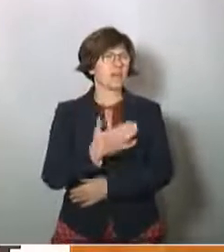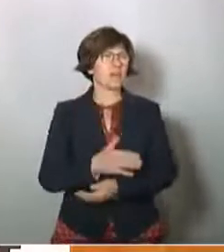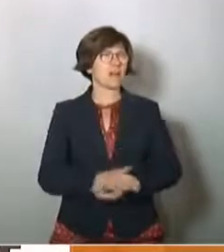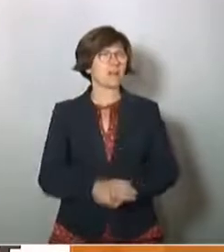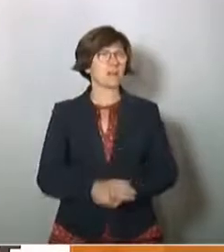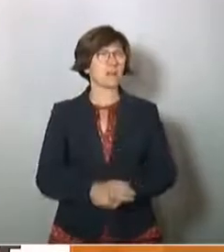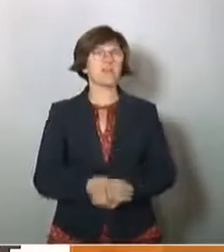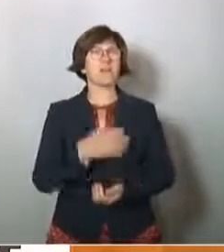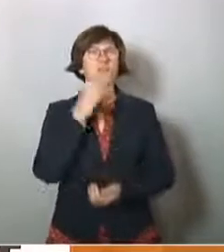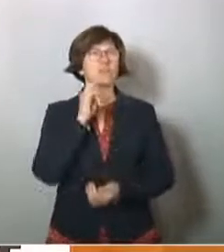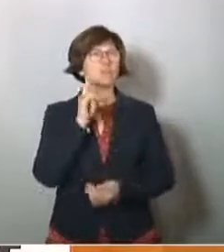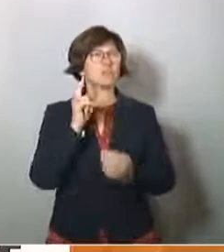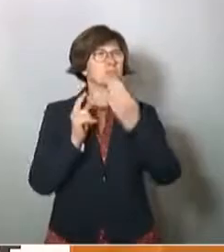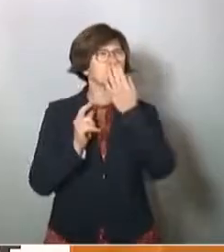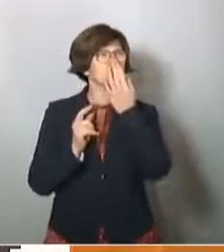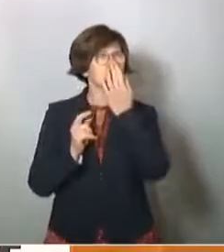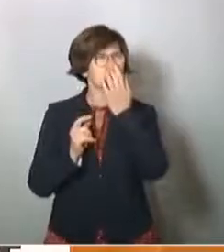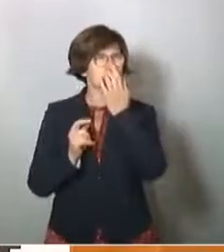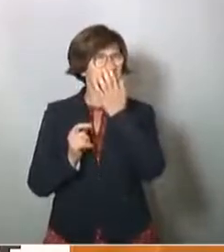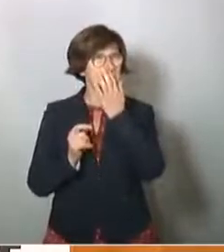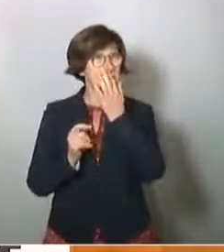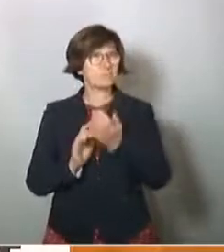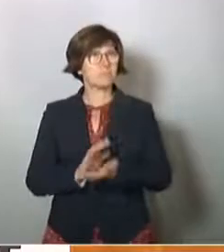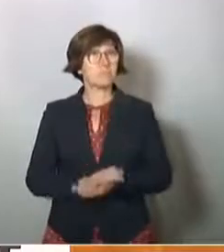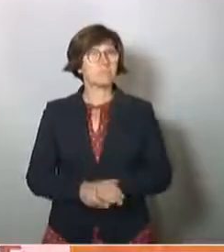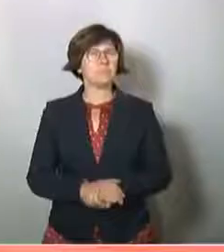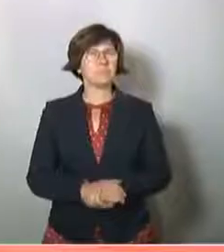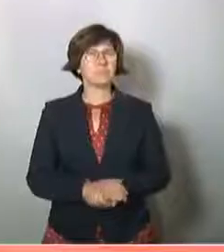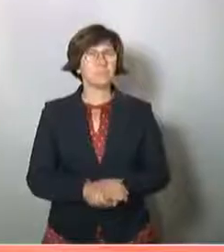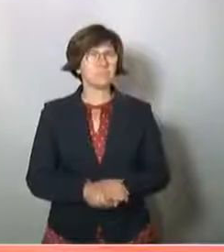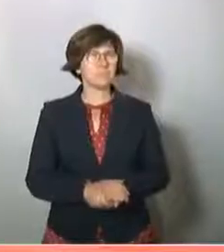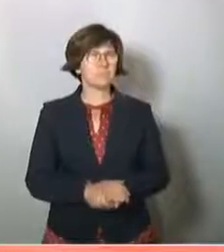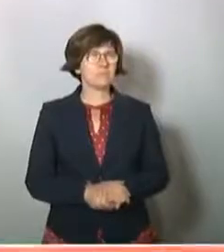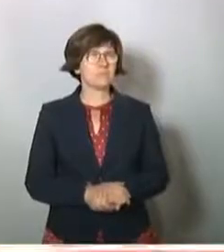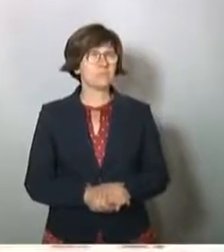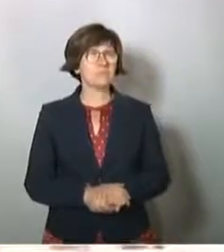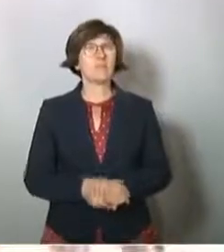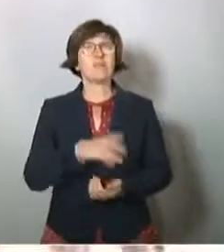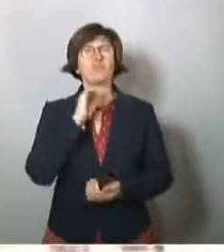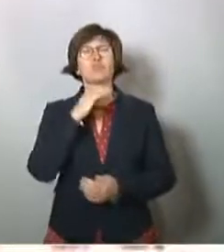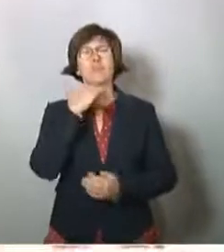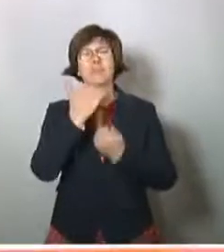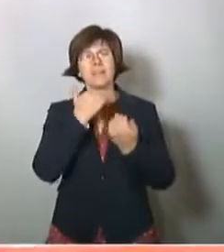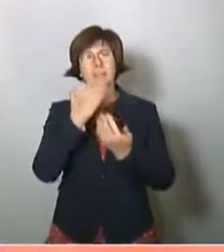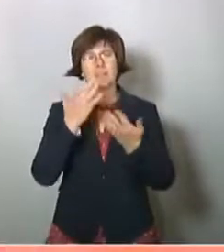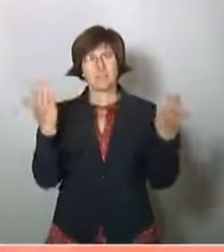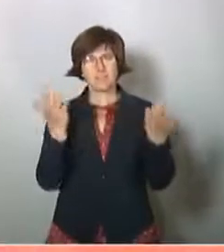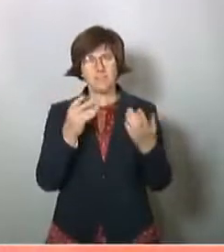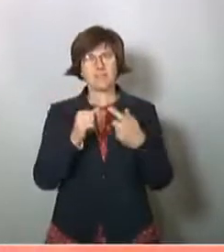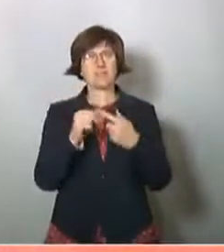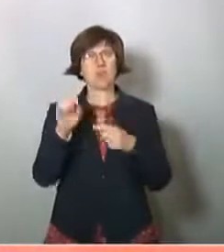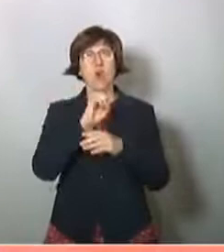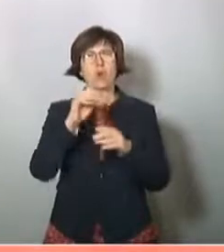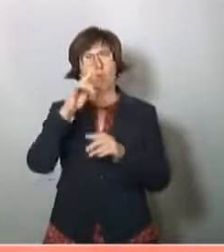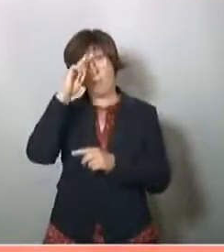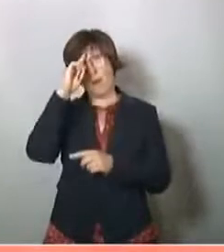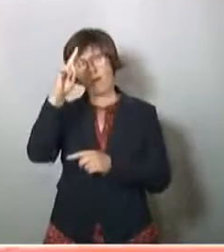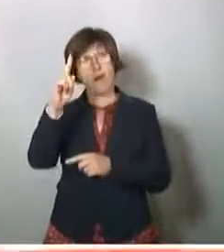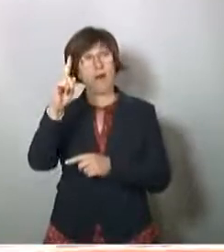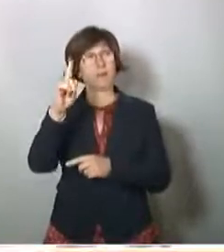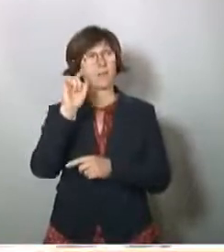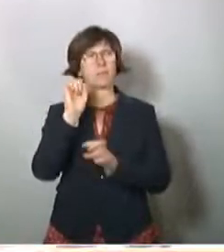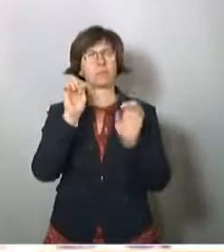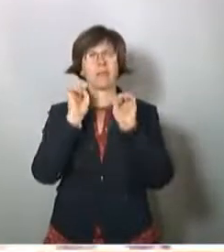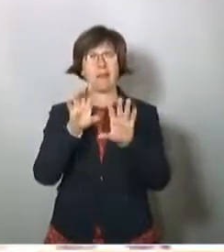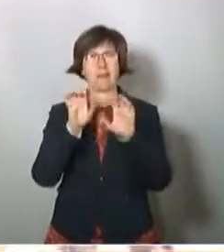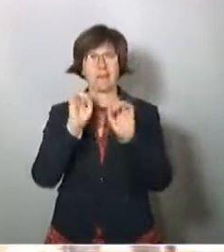Ich will vielleicht berichten davon, dass der Europarat, das muss ich mal erst